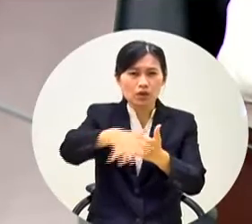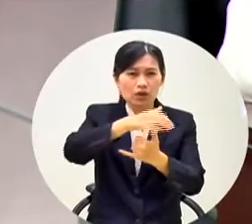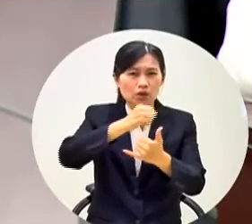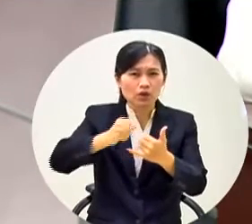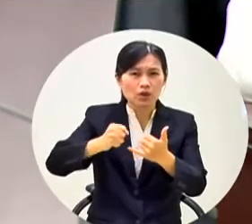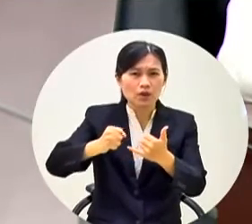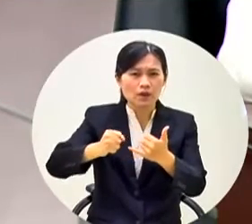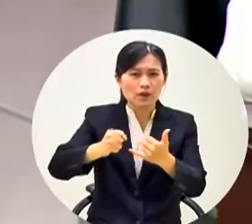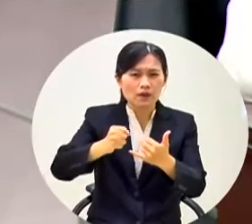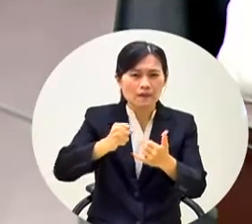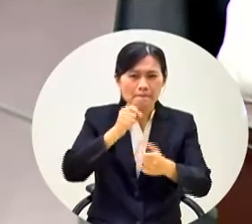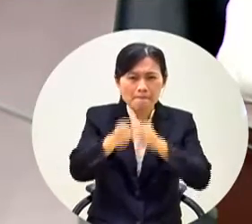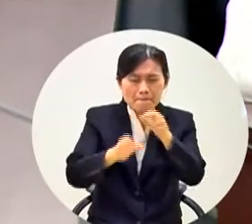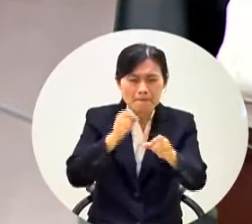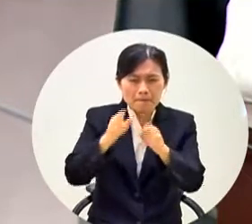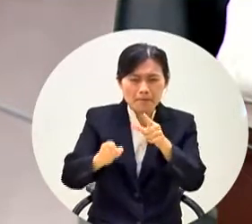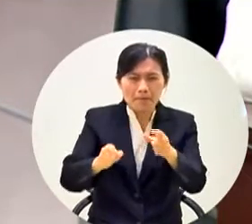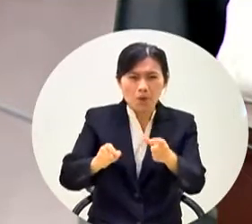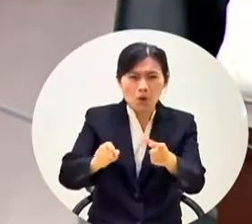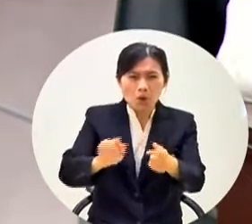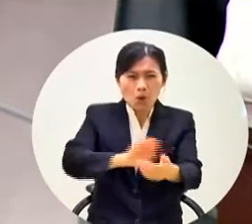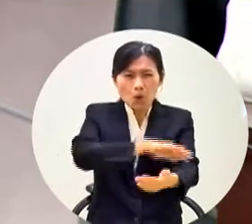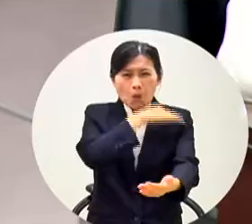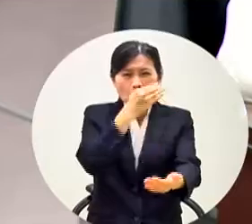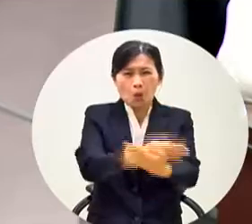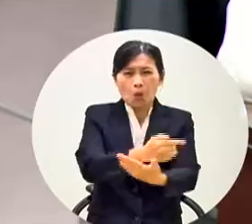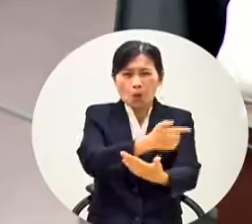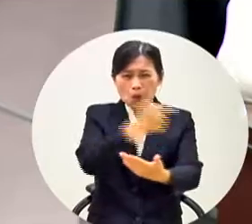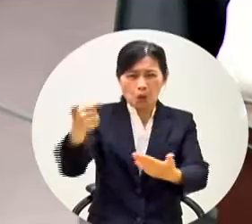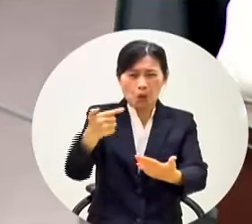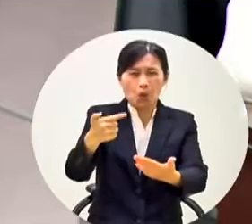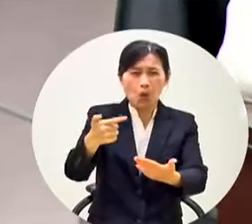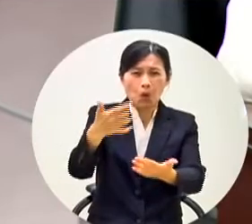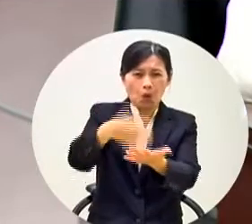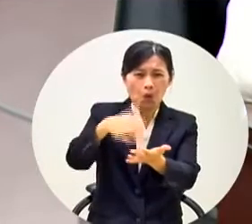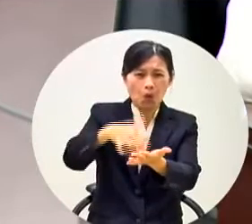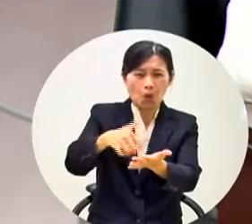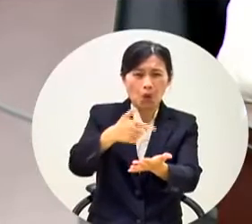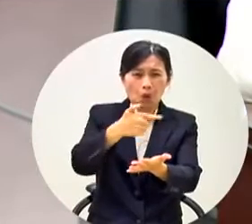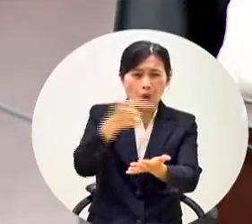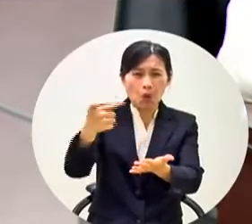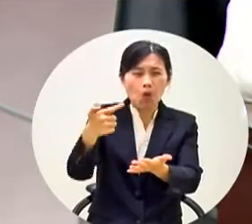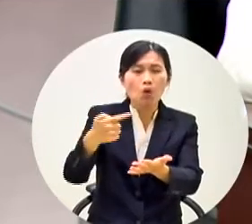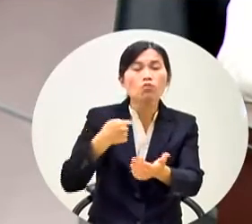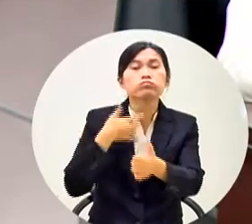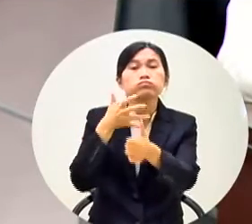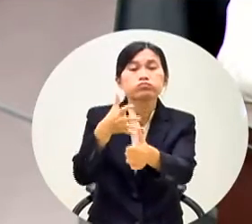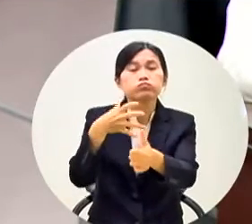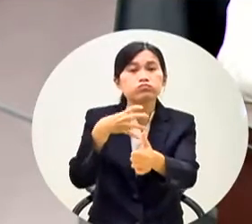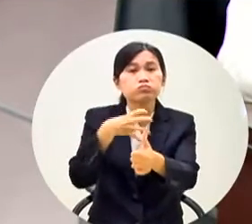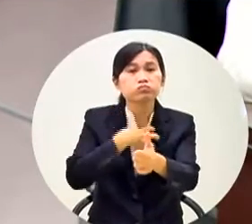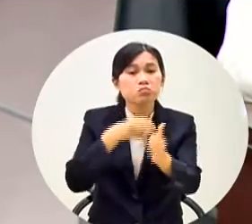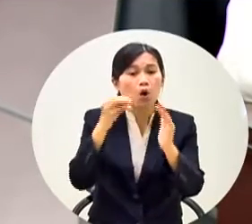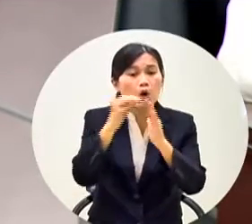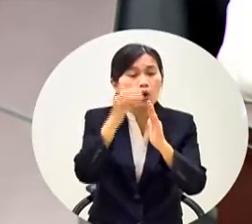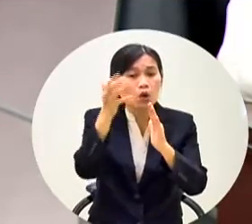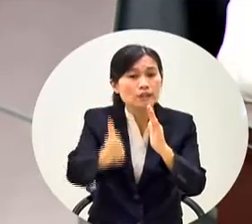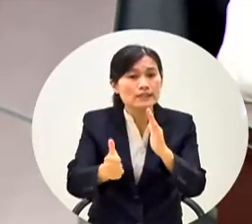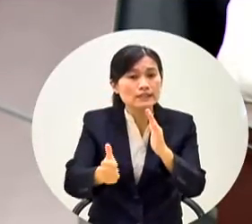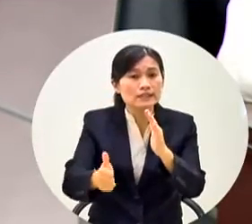所有採個案最大量的一中我請問吳局長34所